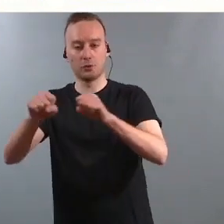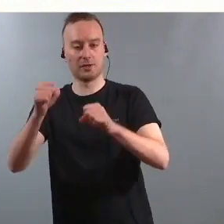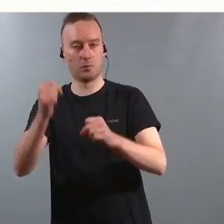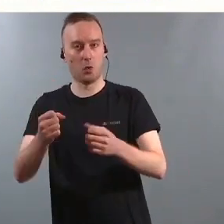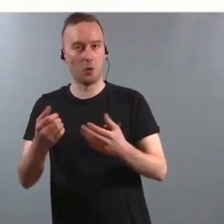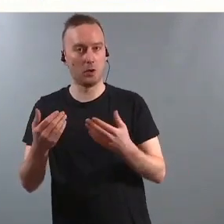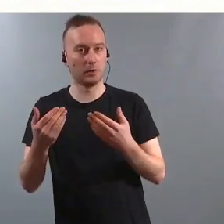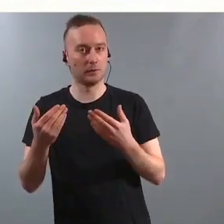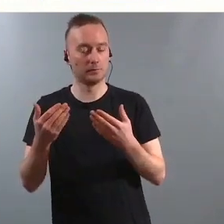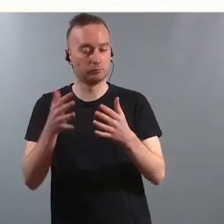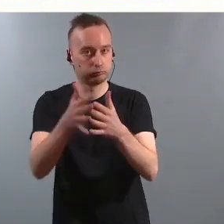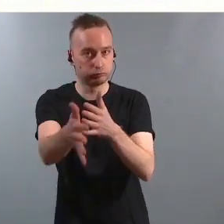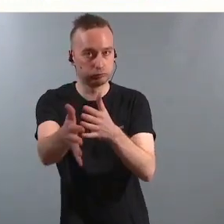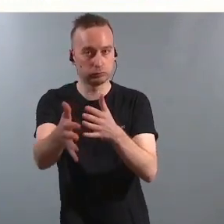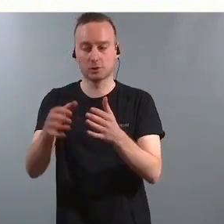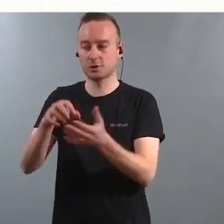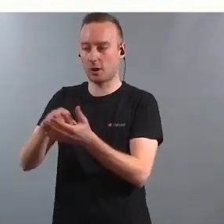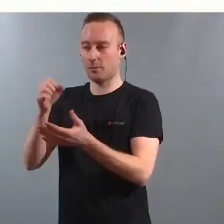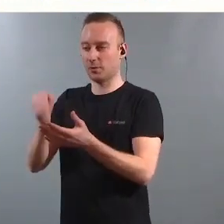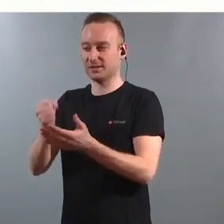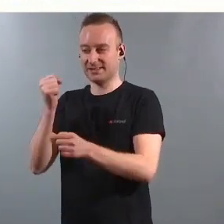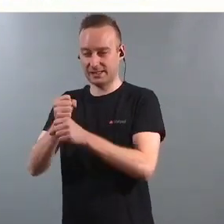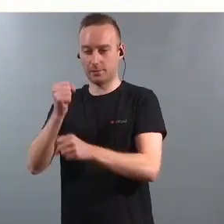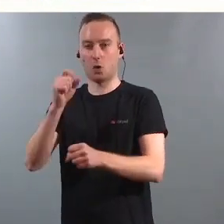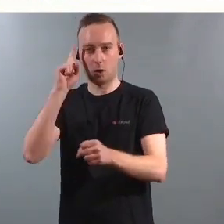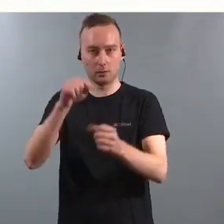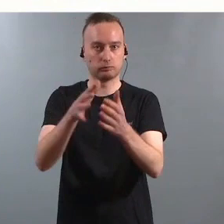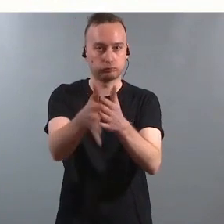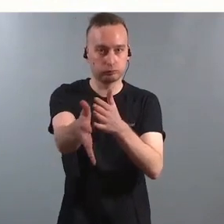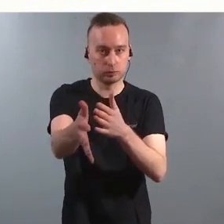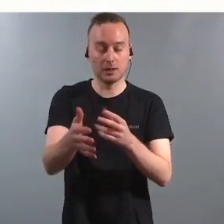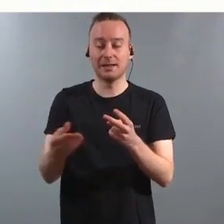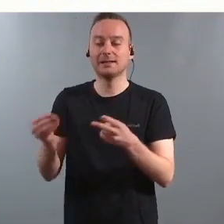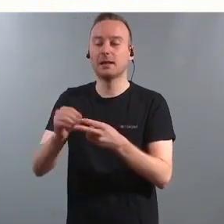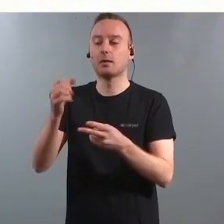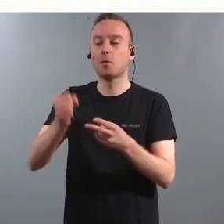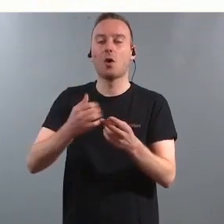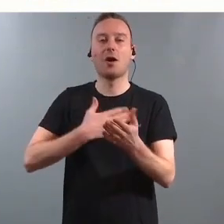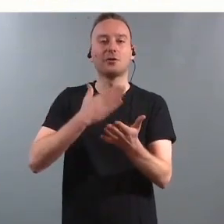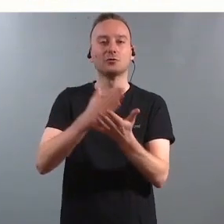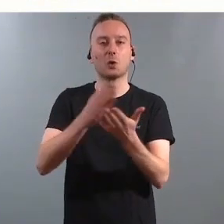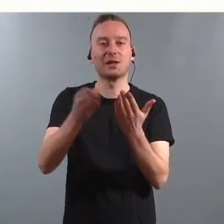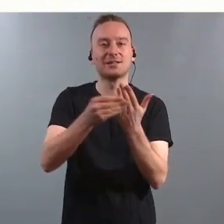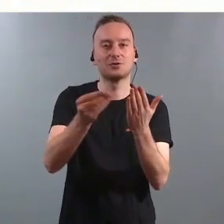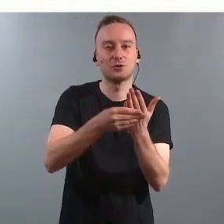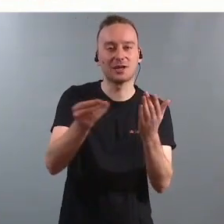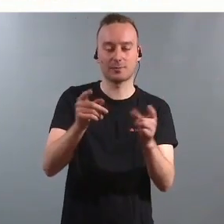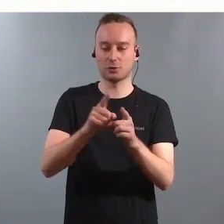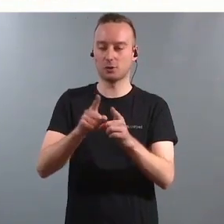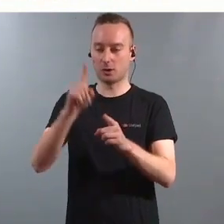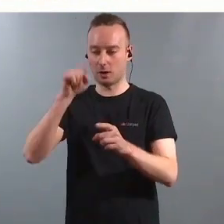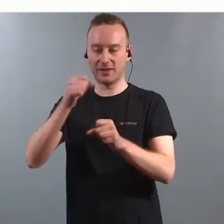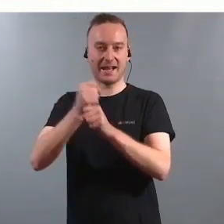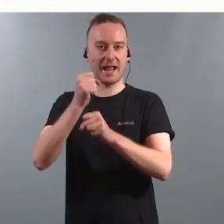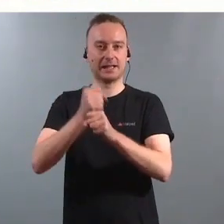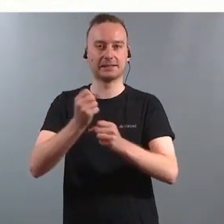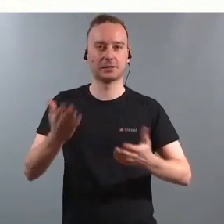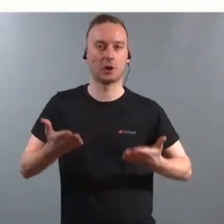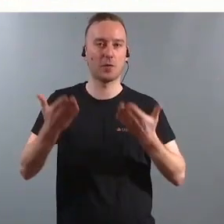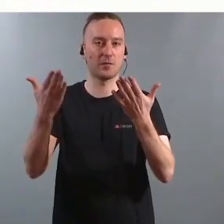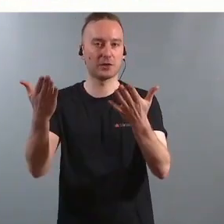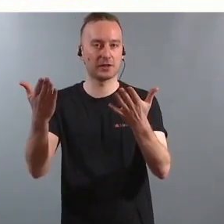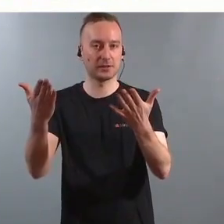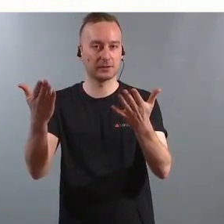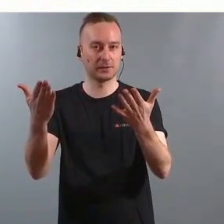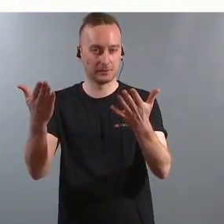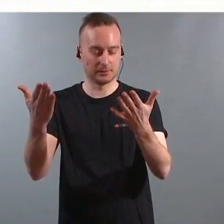på før de får ut av disse endringene og de må også følge nok ressurser med som gjør det mulig med et reelt løft ut i de kommunene som nå får